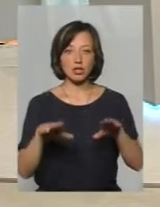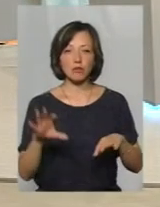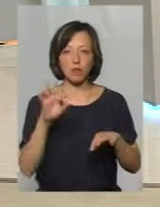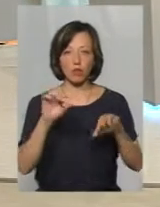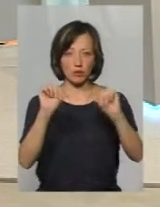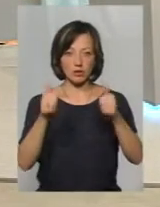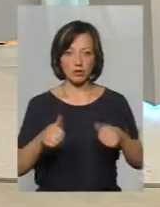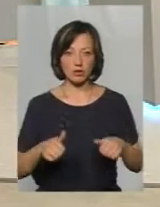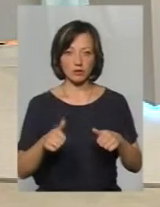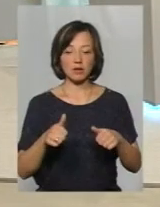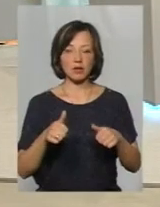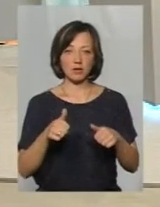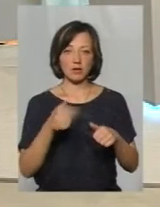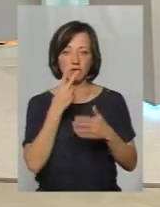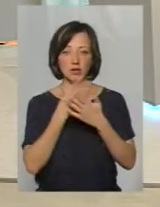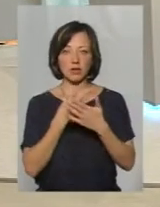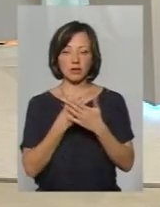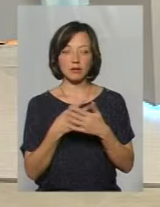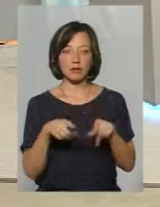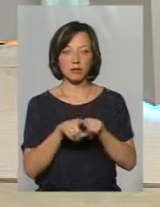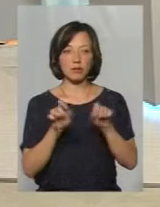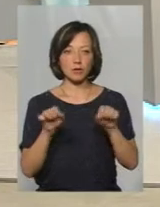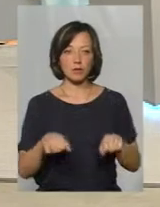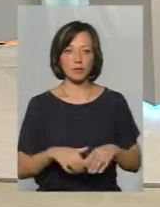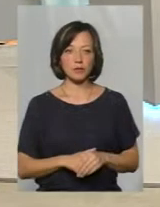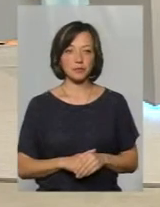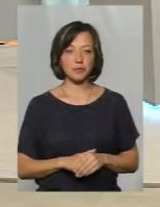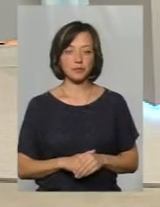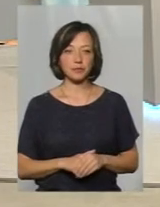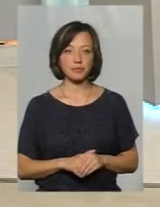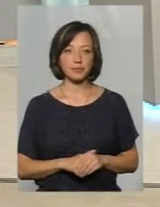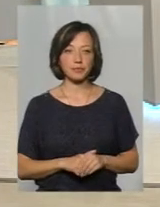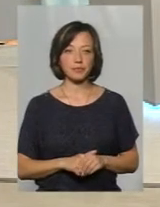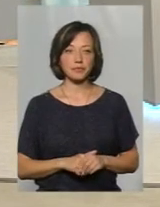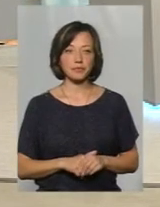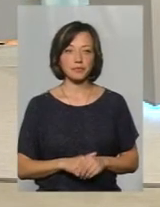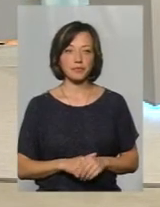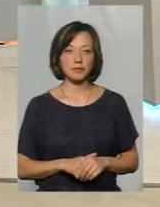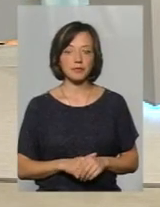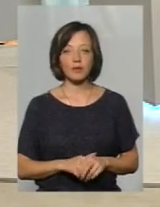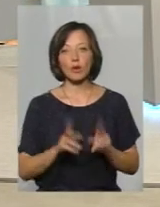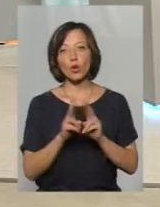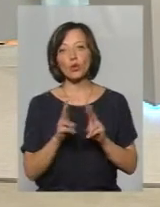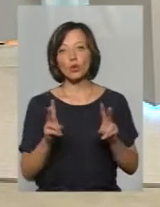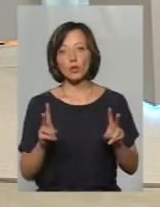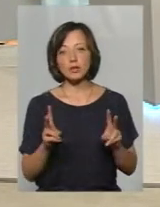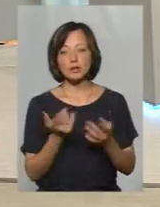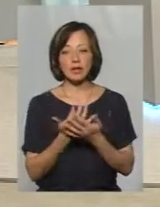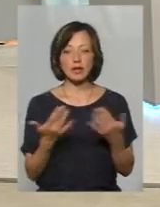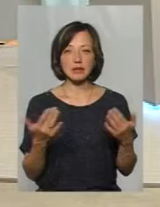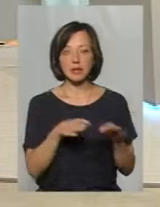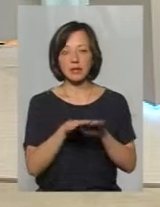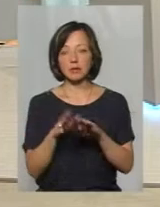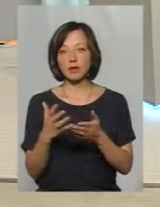зовнішніх архетипах. Теж можуть вибрати. вже у нас перші переобладнання почалися. І хтось на різних етапах